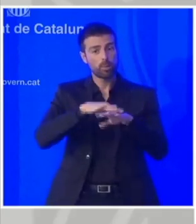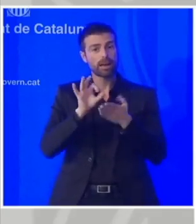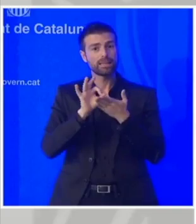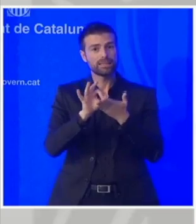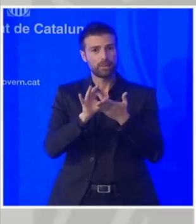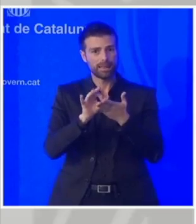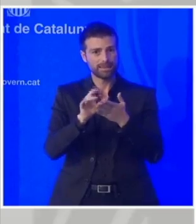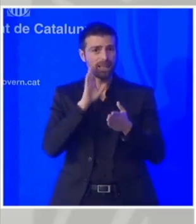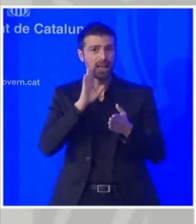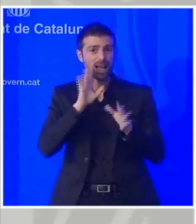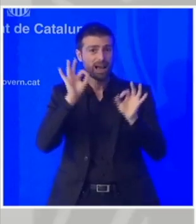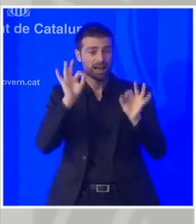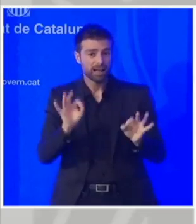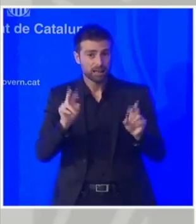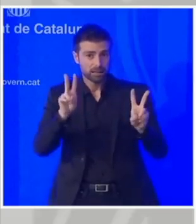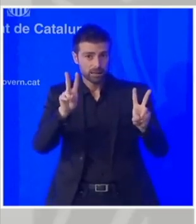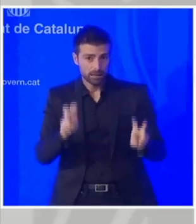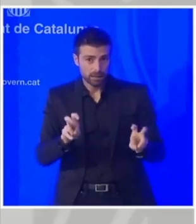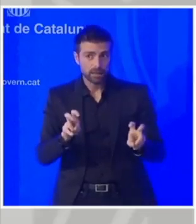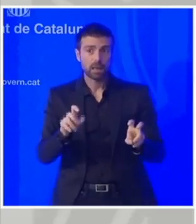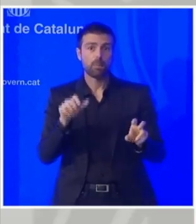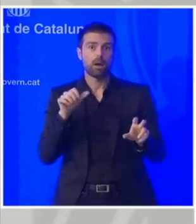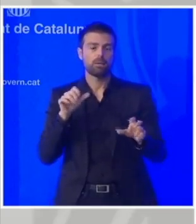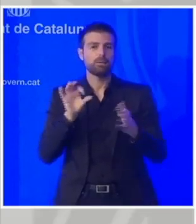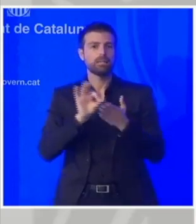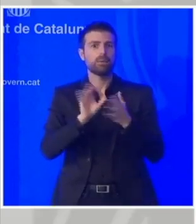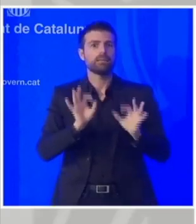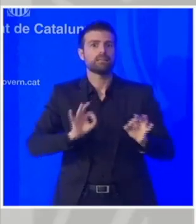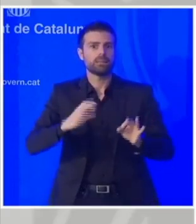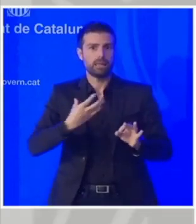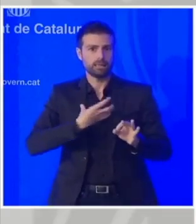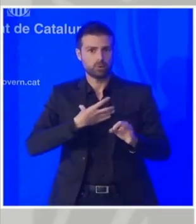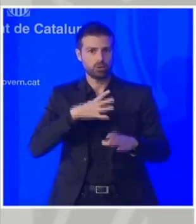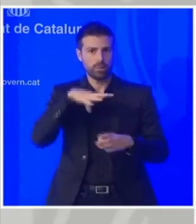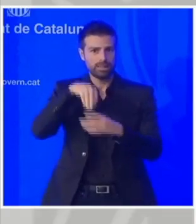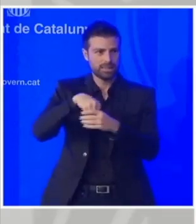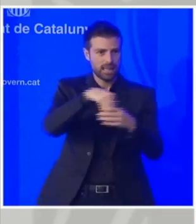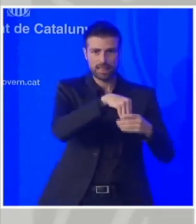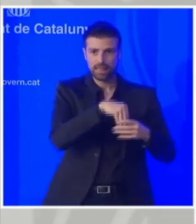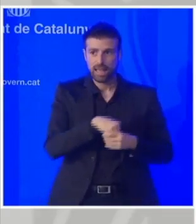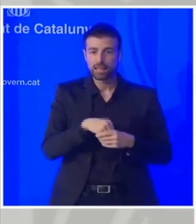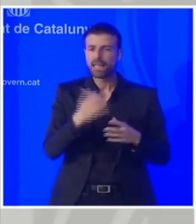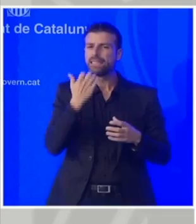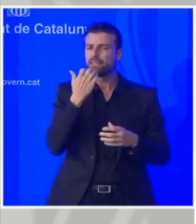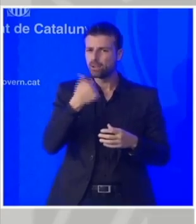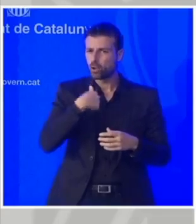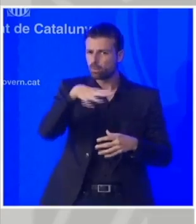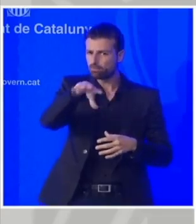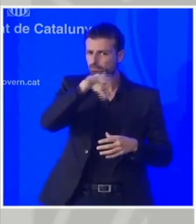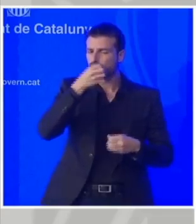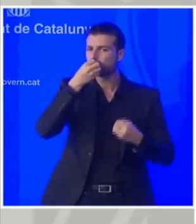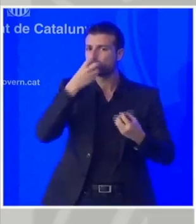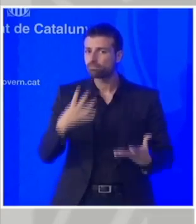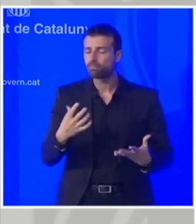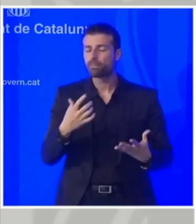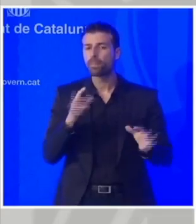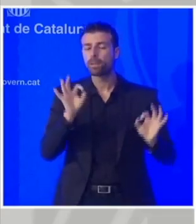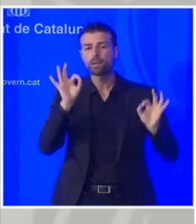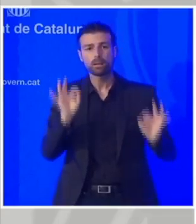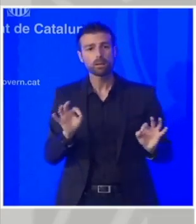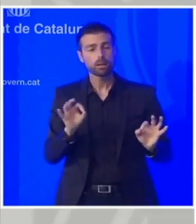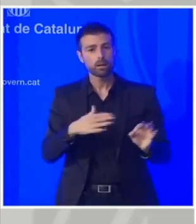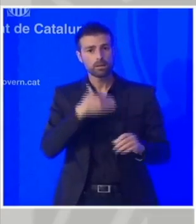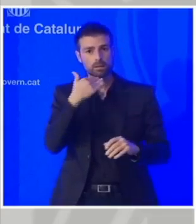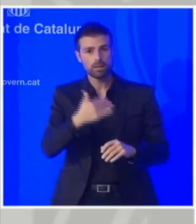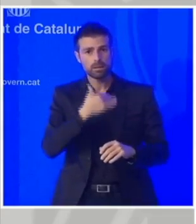sobrecostos pels serveis que estan tenint sobrecostos pels ajuntaments i aquesta si ho he entès bé encara no saben